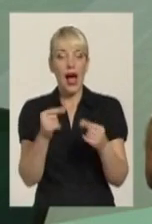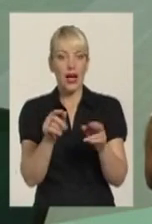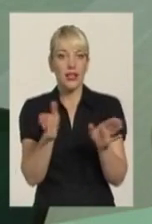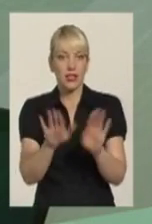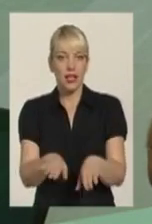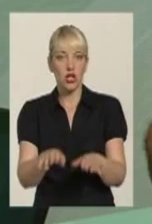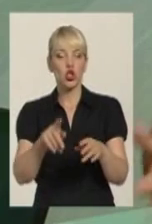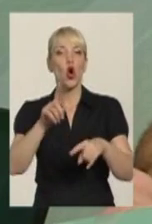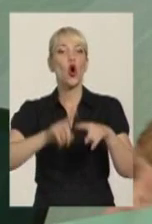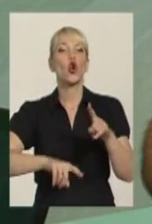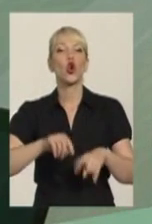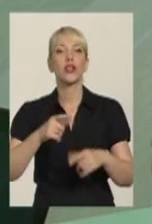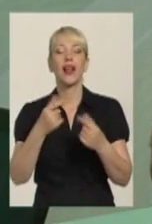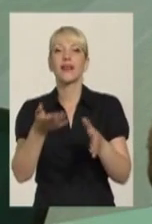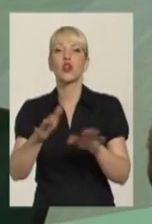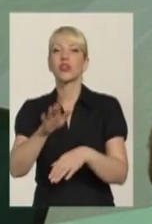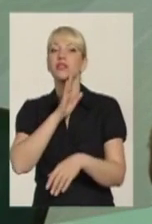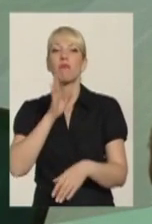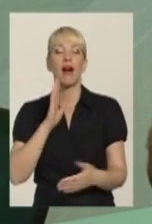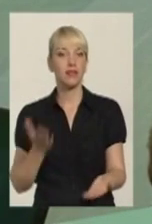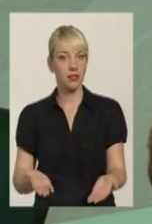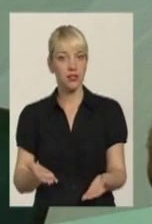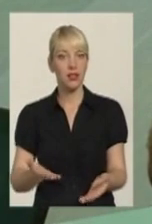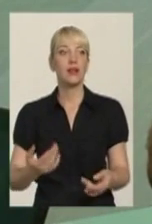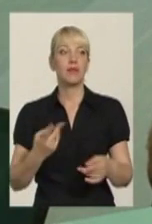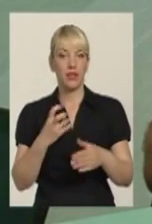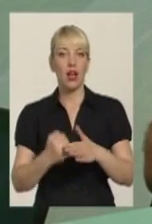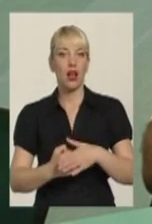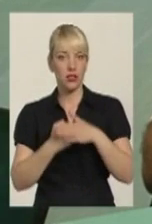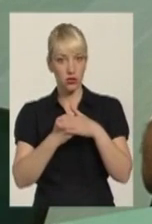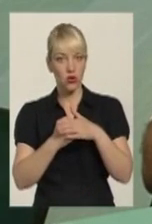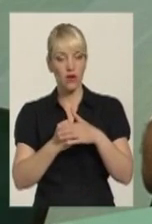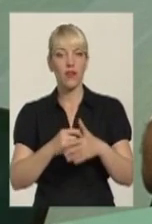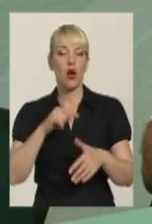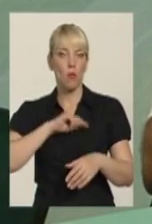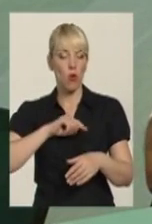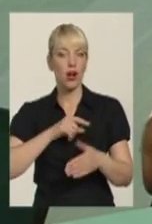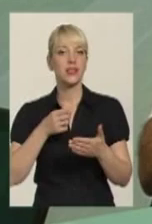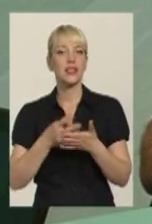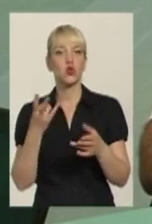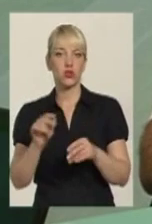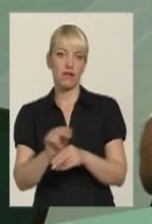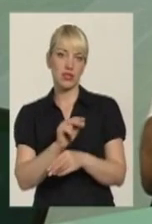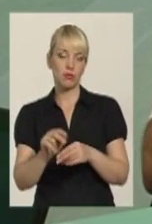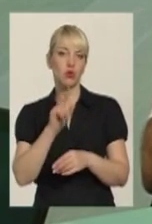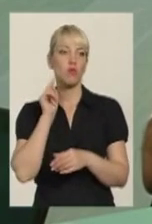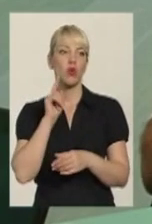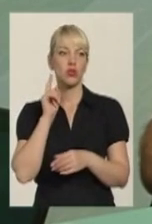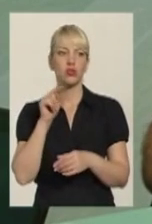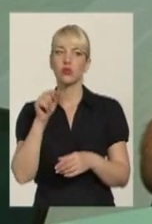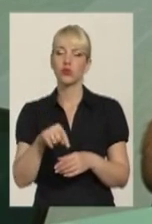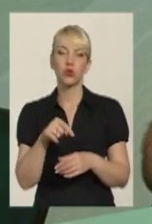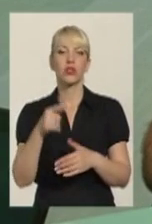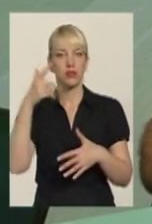Родина? Де залишла мать? Тут на основі моральних цінностей потрібно виспитувати молодіжі. Тут